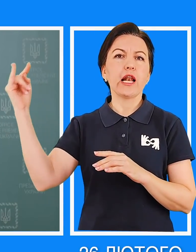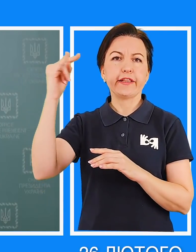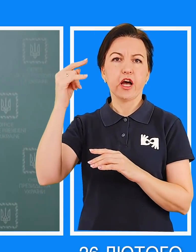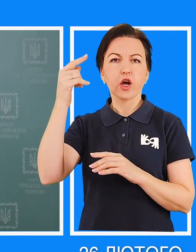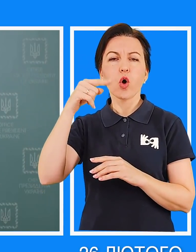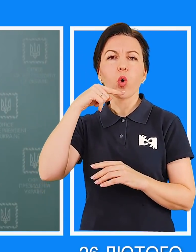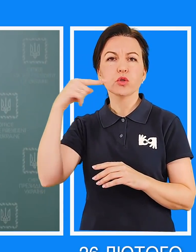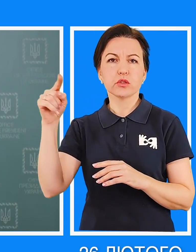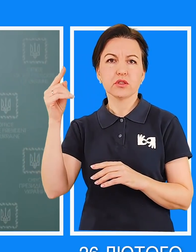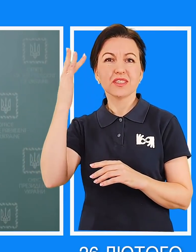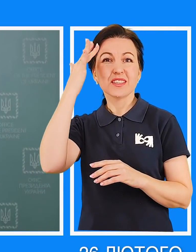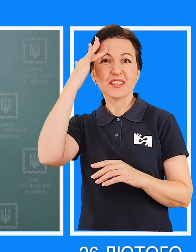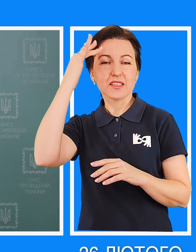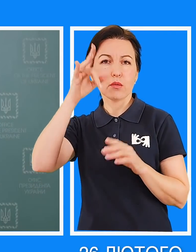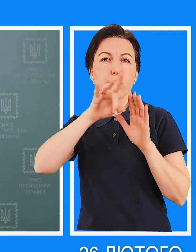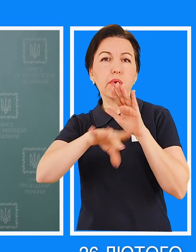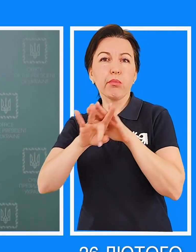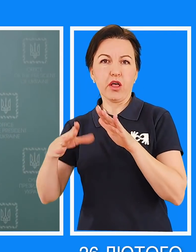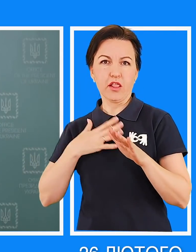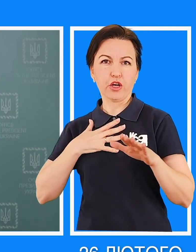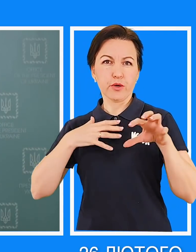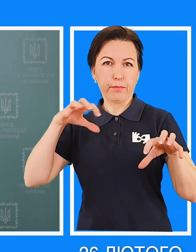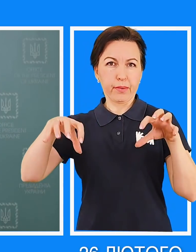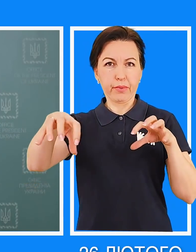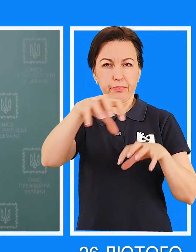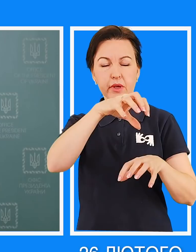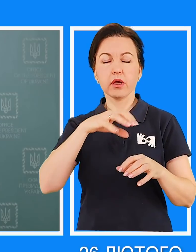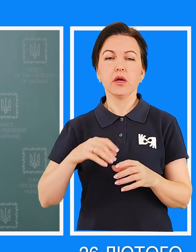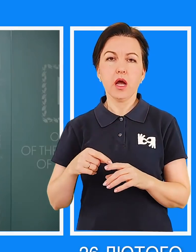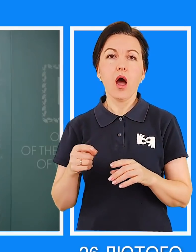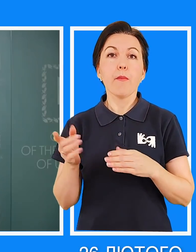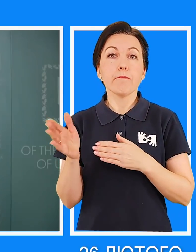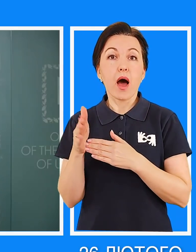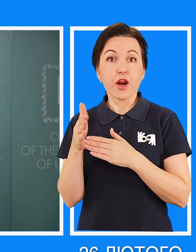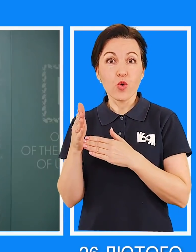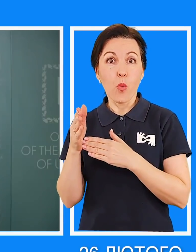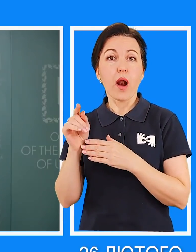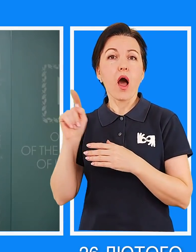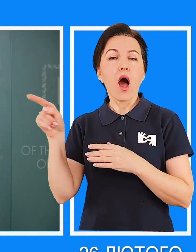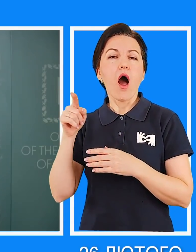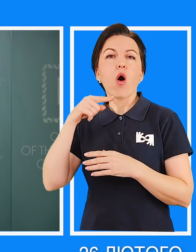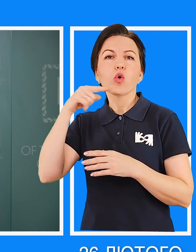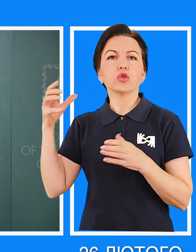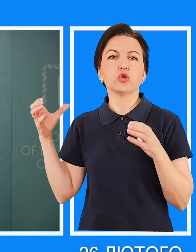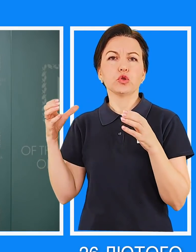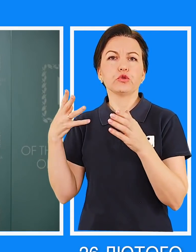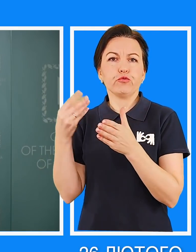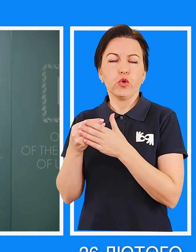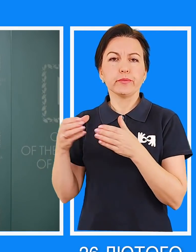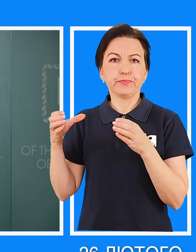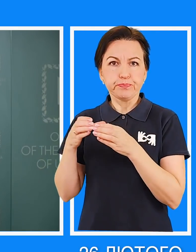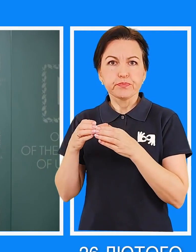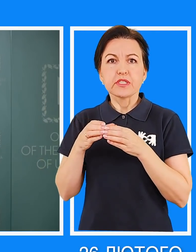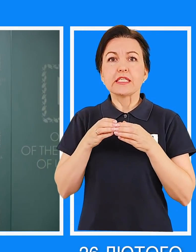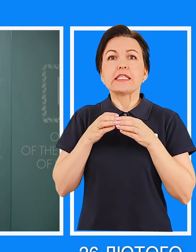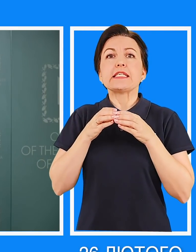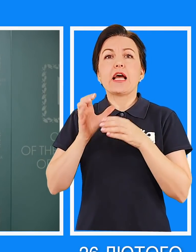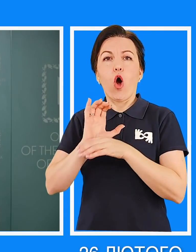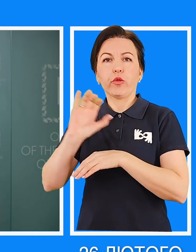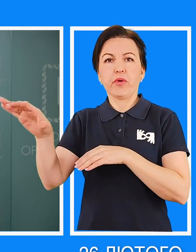російський, який намагався атакувати наші позиції. На приємність під Маріуполем туди висувається російська